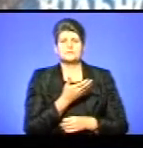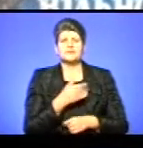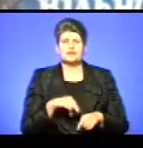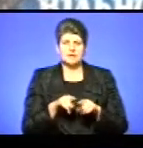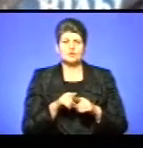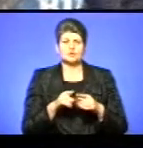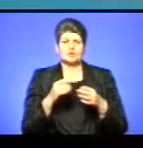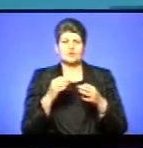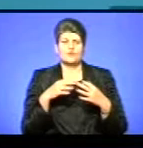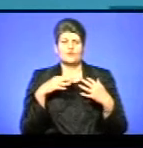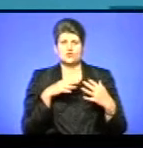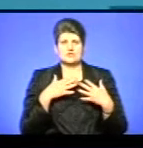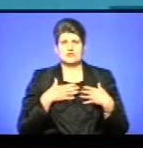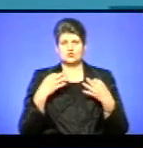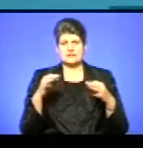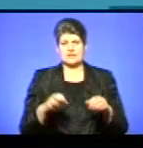воює за нашу незалежність.